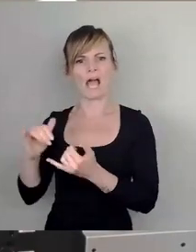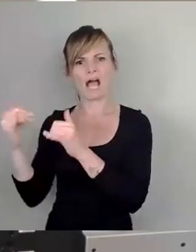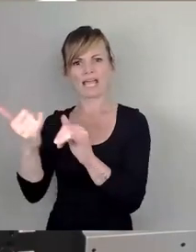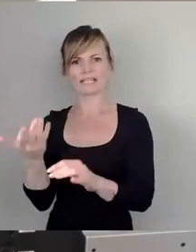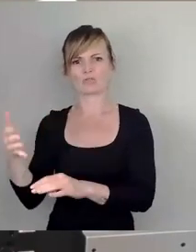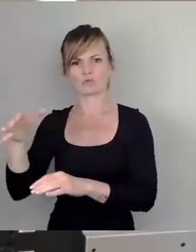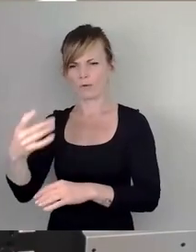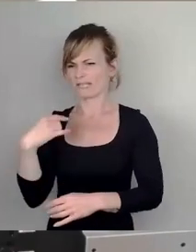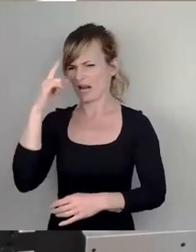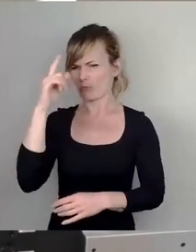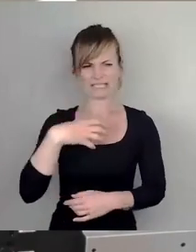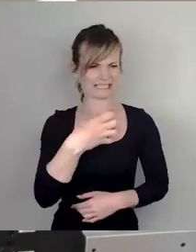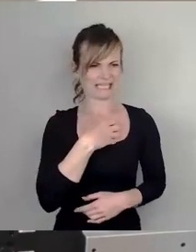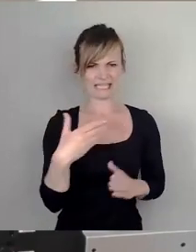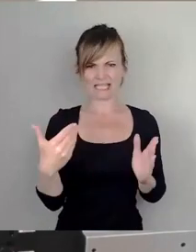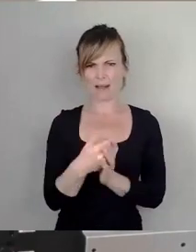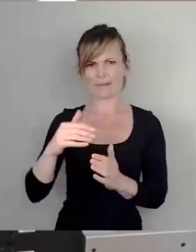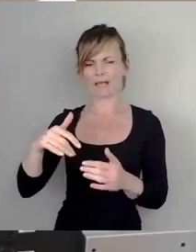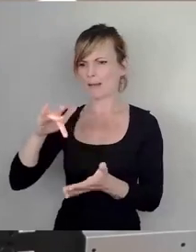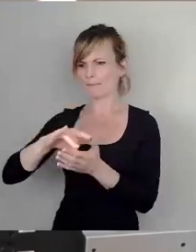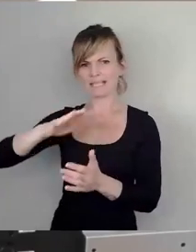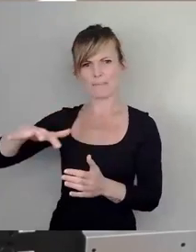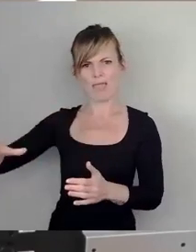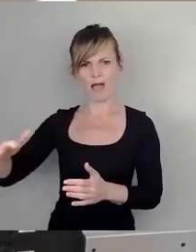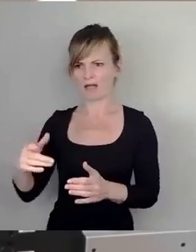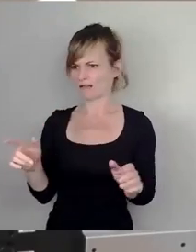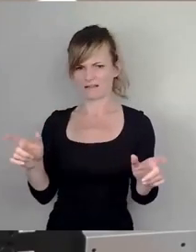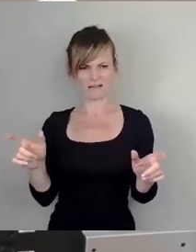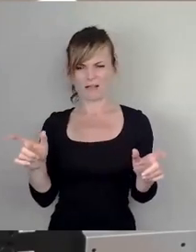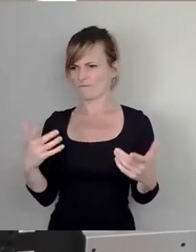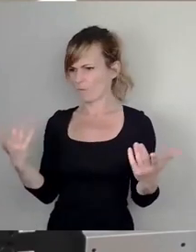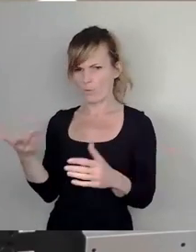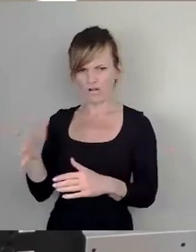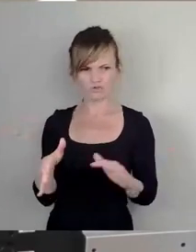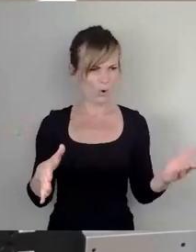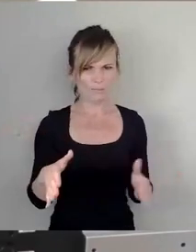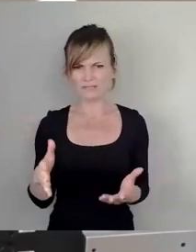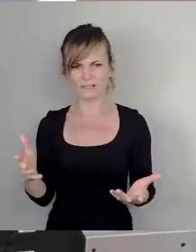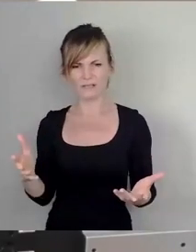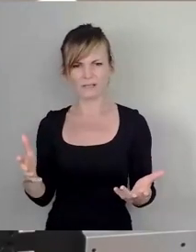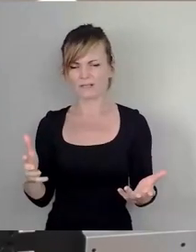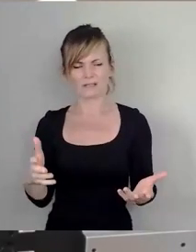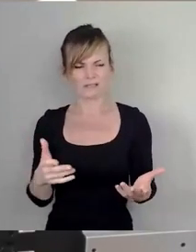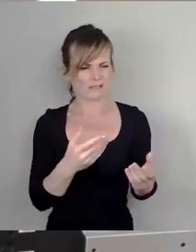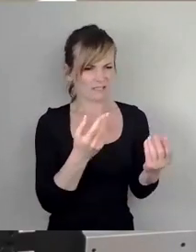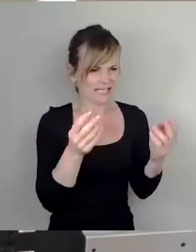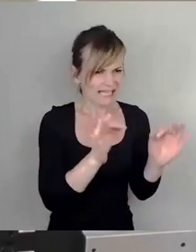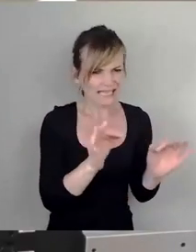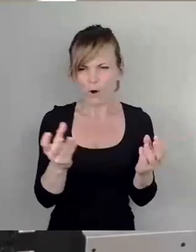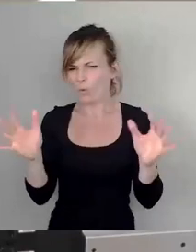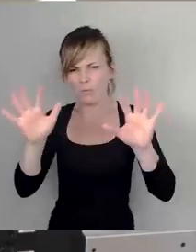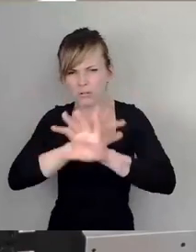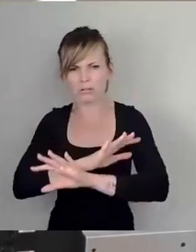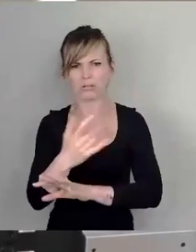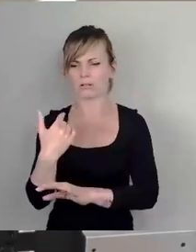Mittelmeer liegt. Also wo ist sie denn wirklich gestorben? Und so wie diese Angaben ungenau sind, wissen wir vieles über Lea Grundig noch nicht und